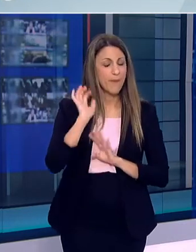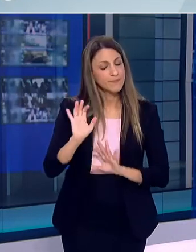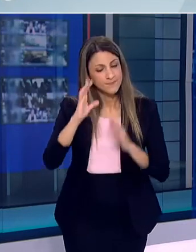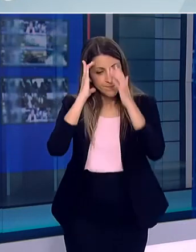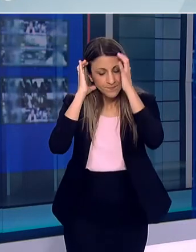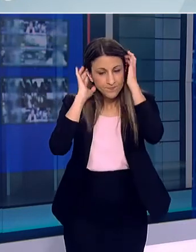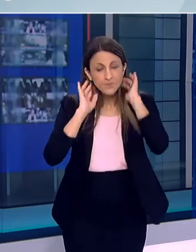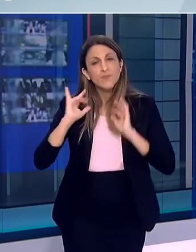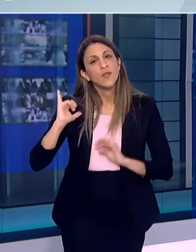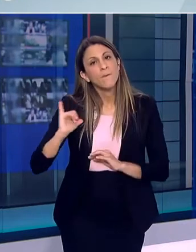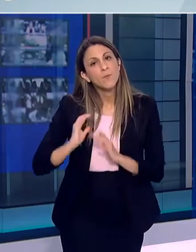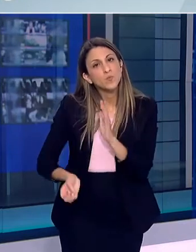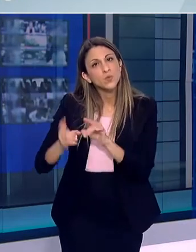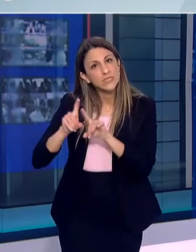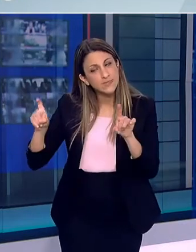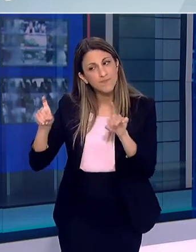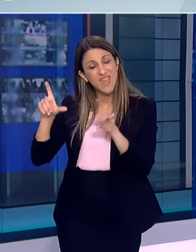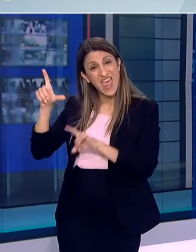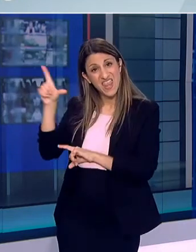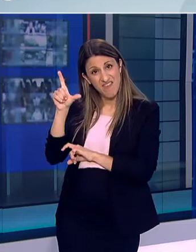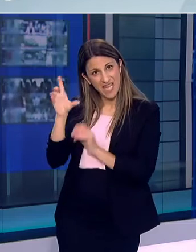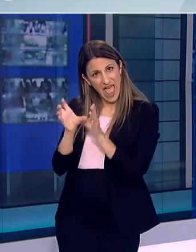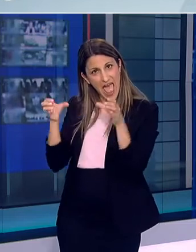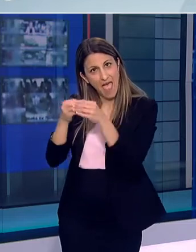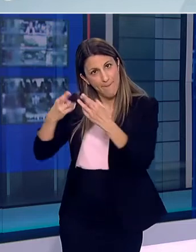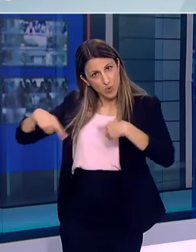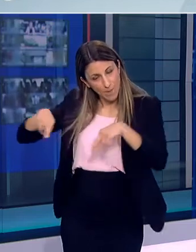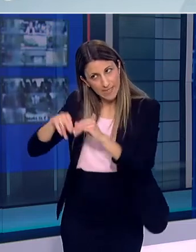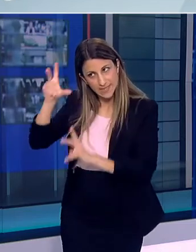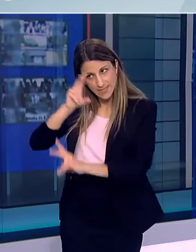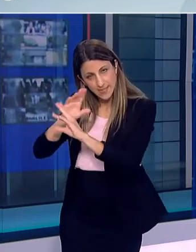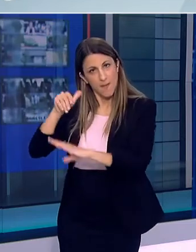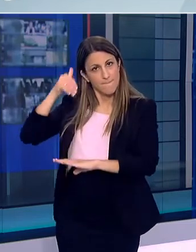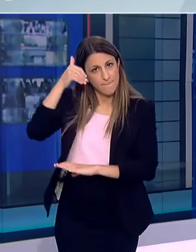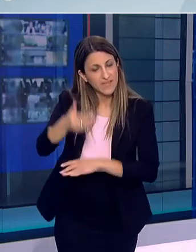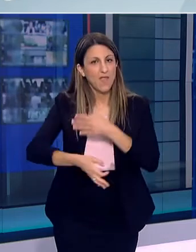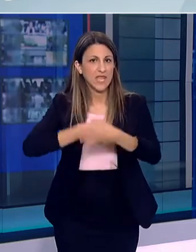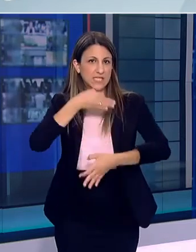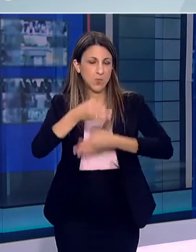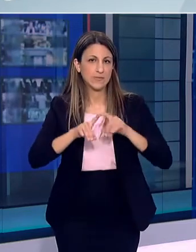Και τη Δευτέρα νομίζω θα έχουμε μια εισήγη σαν Επιτροπή Ώστε να λυθούν οι κατάλληλες αποφάσεις από την ηγεσία